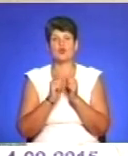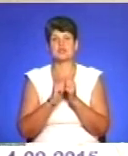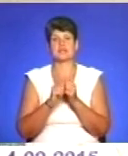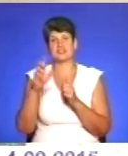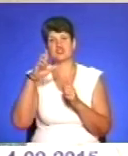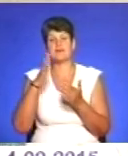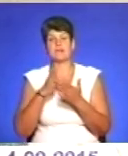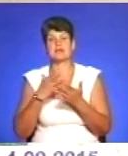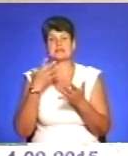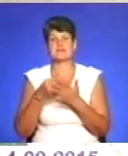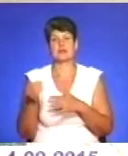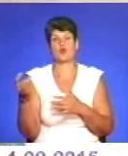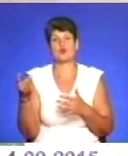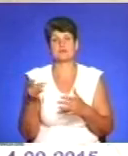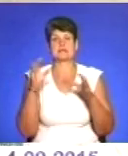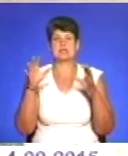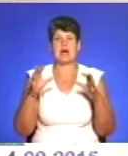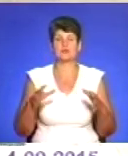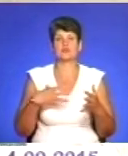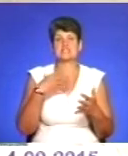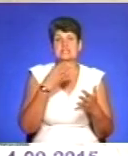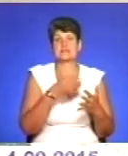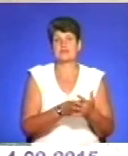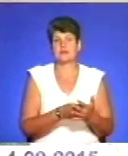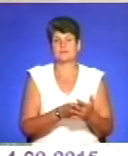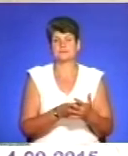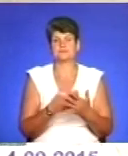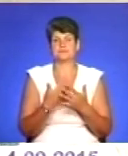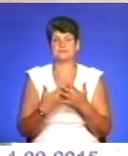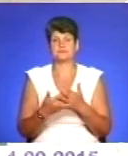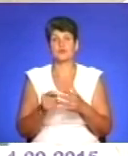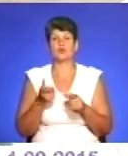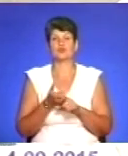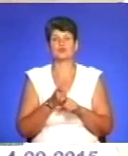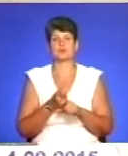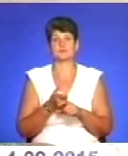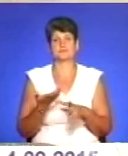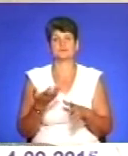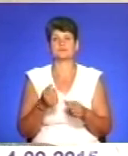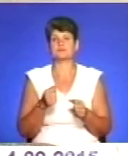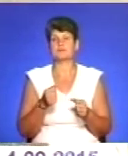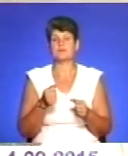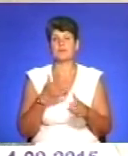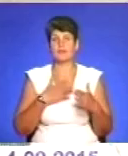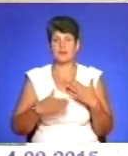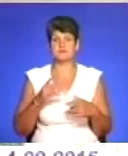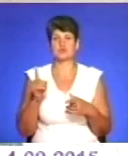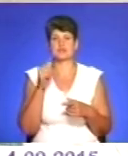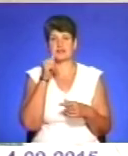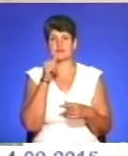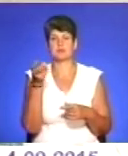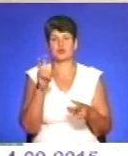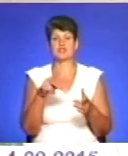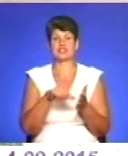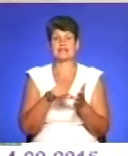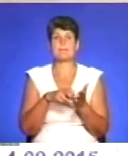має свій розмір, свій статус, свій тираж. Дуже відрадно, що завтра до нас прийдуть і члени